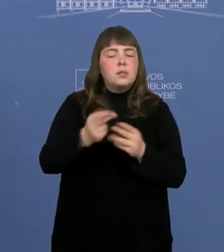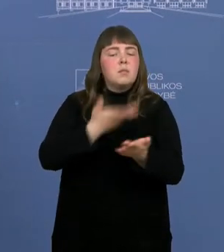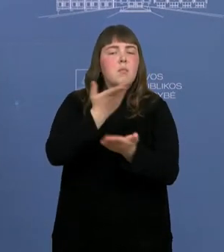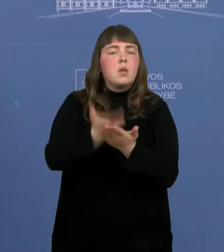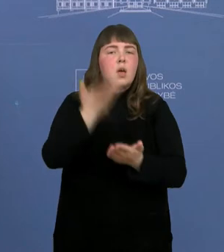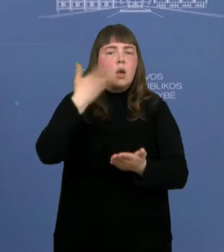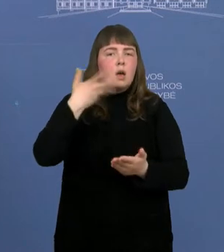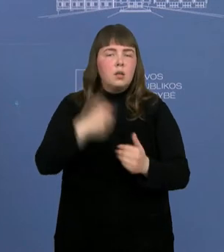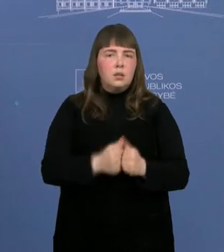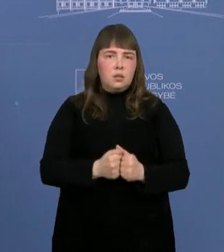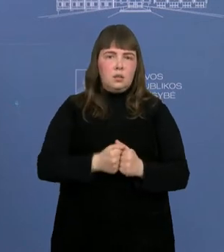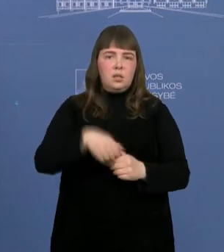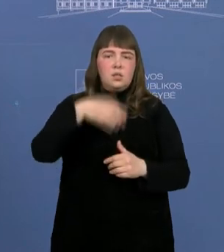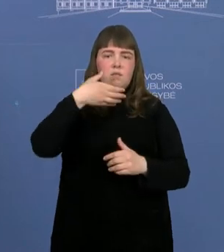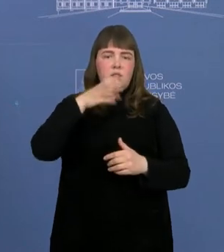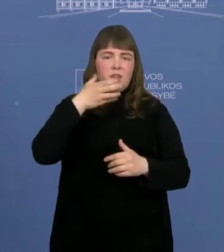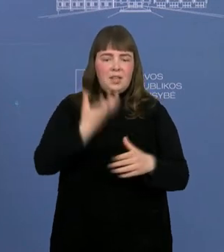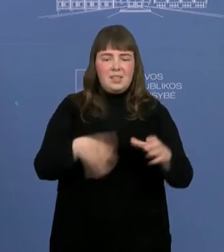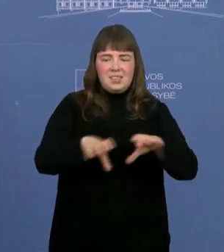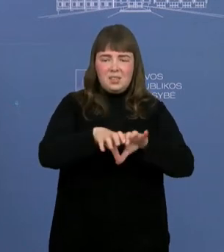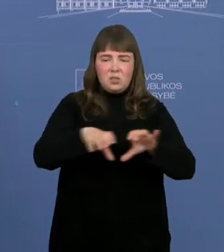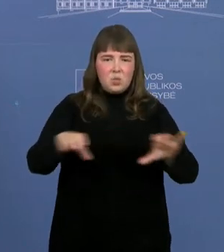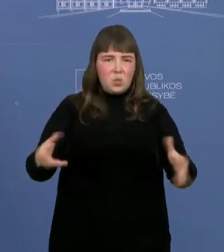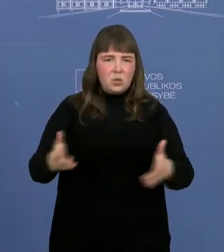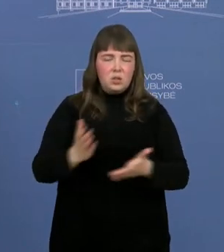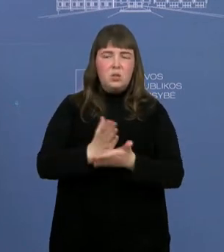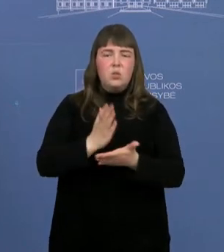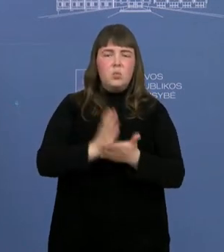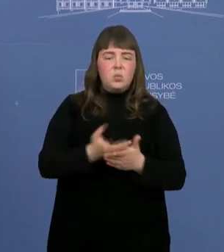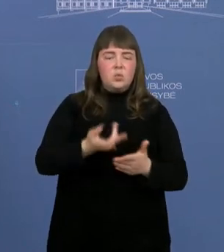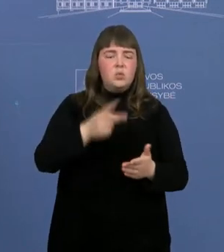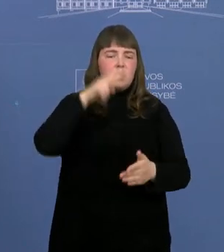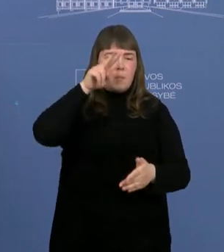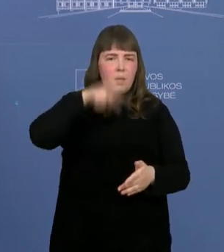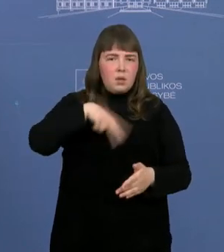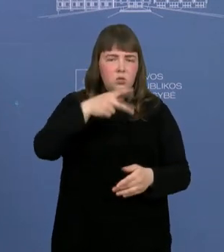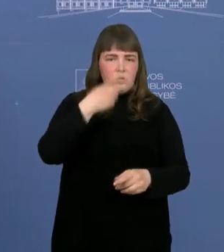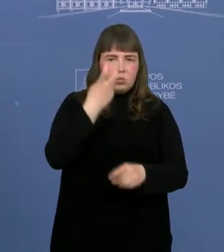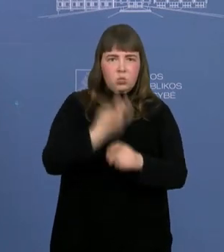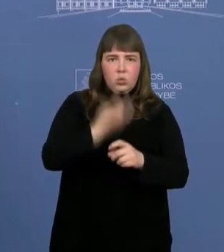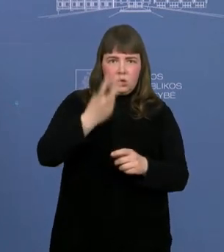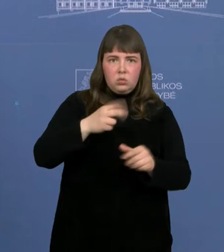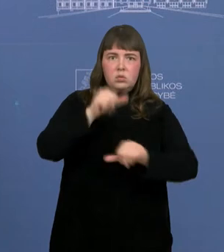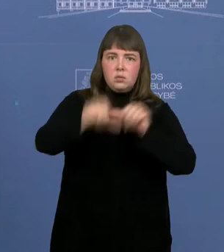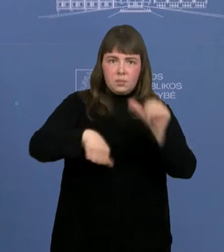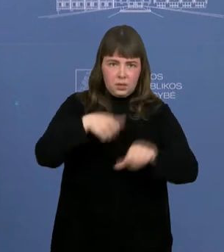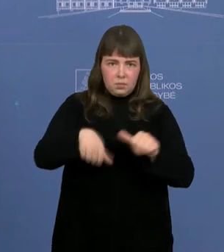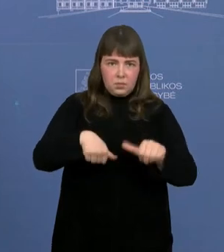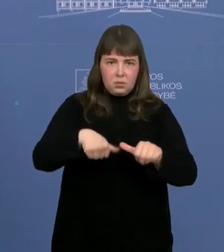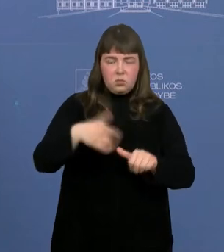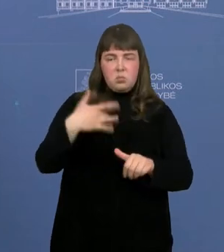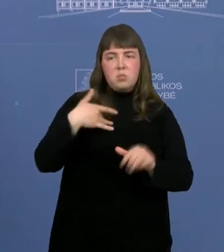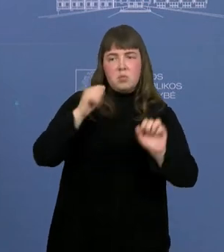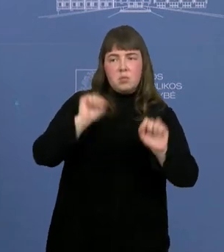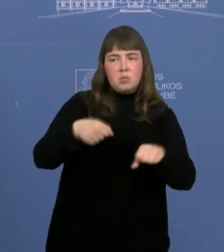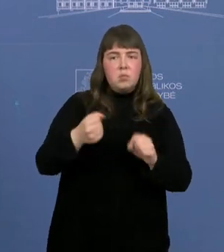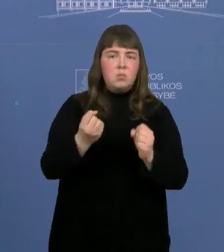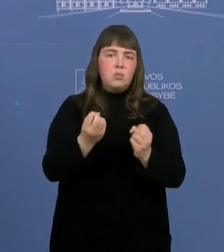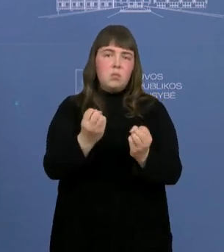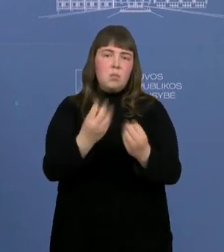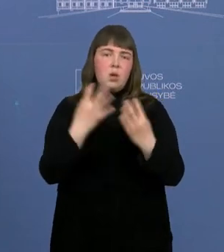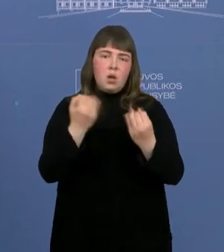nuostata yra, kad vandens teikimų ir nuotekų tarifai būtų peržiūrėti du kartus per metus. Tai, galbūt, jūs galite pasakyti, jau kar